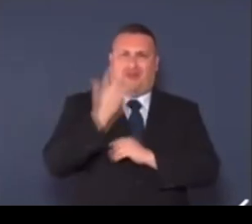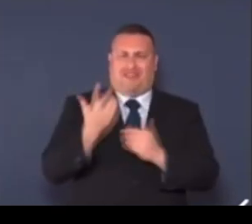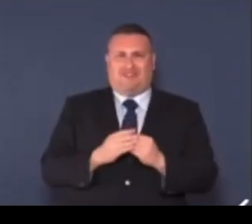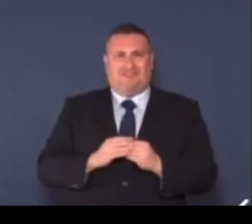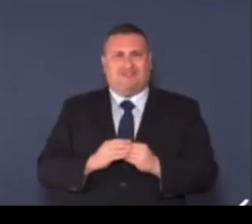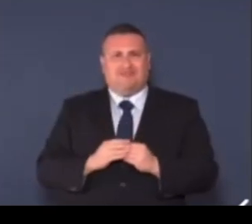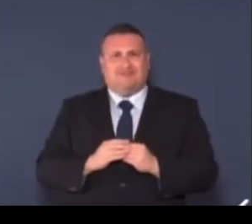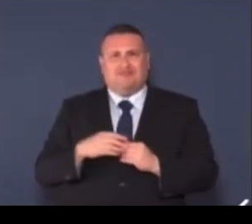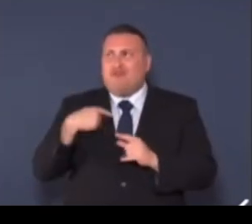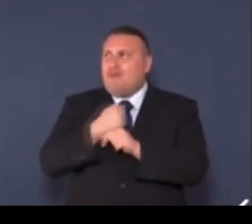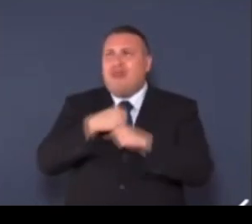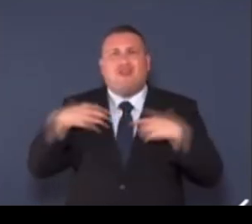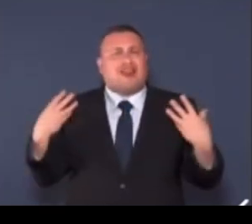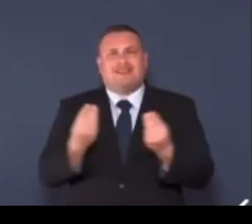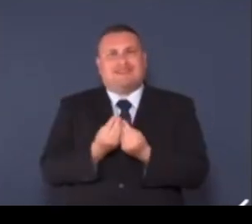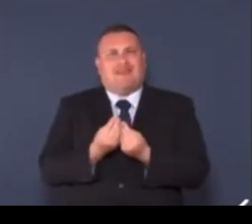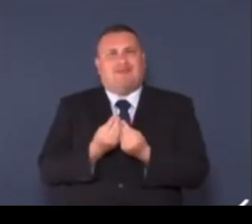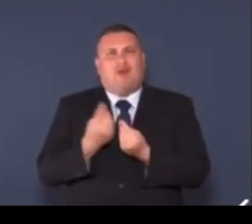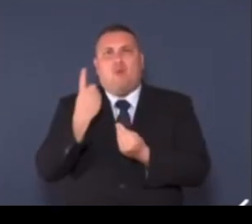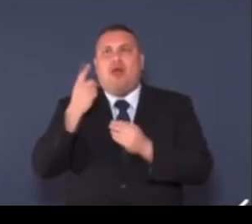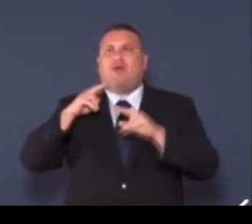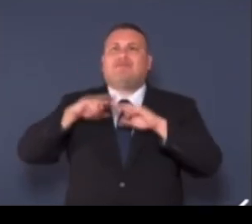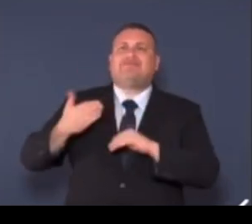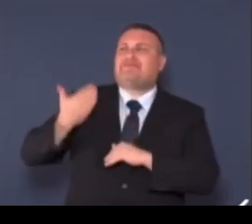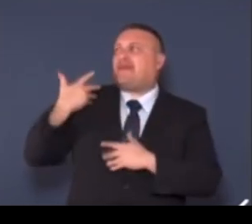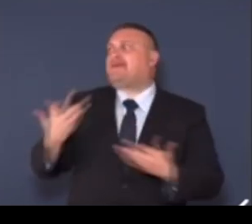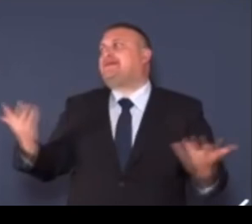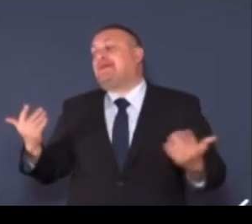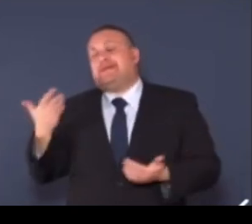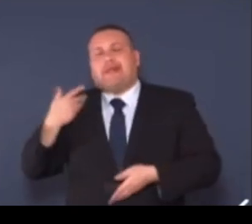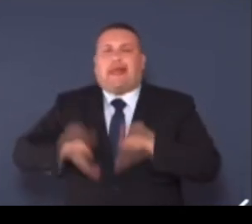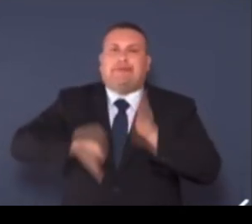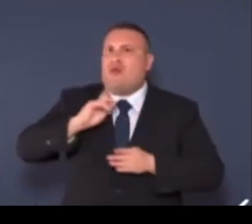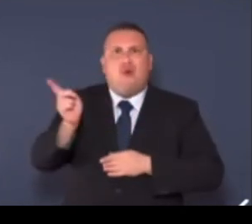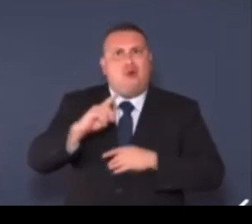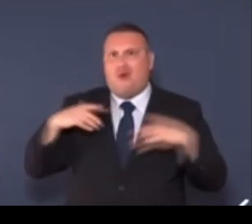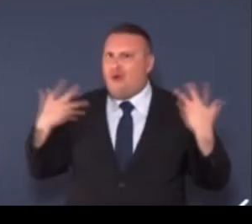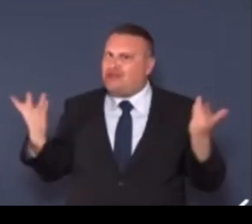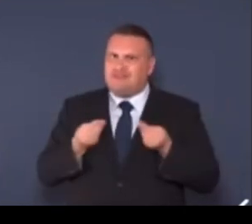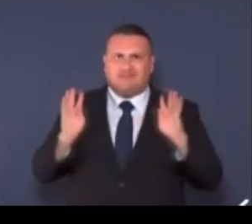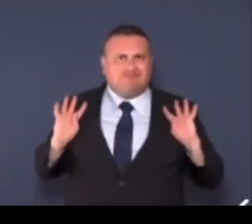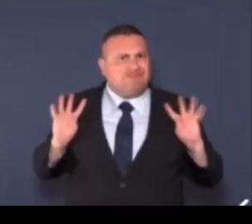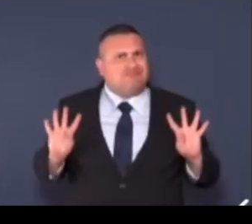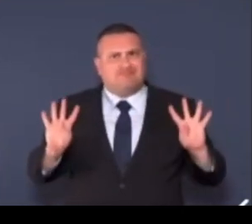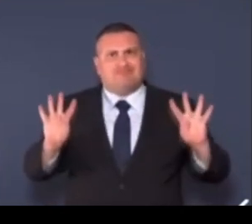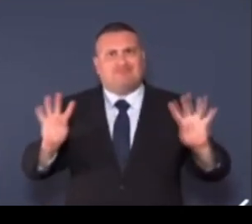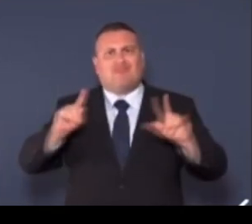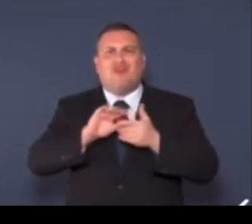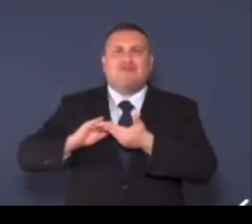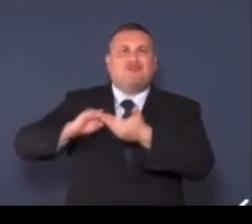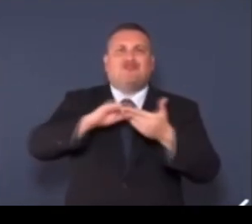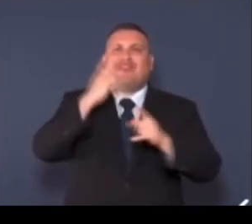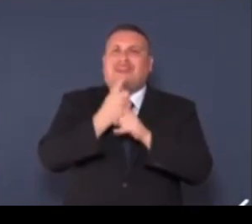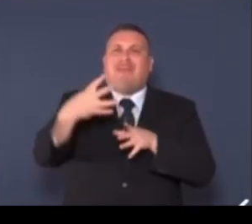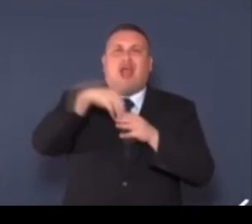affinché nessuno resta indietro, perché solo una società che accoglie tutti è una società davvero giusta ed